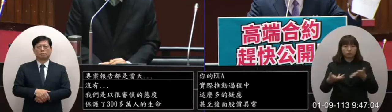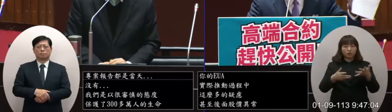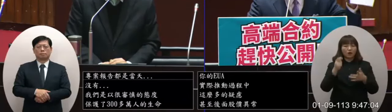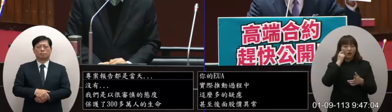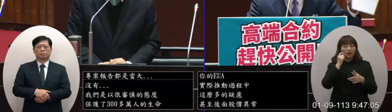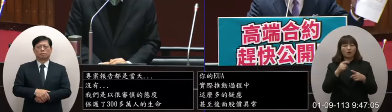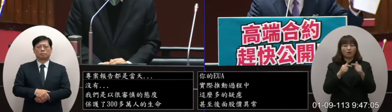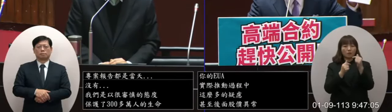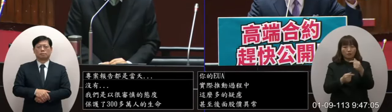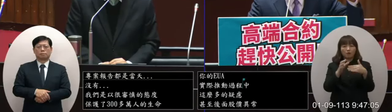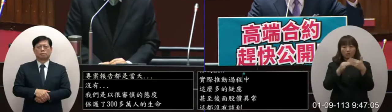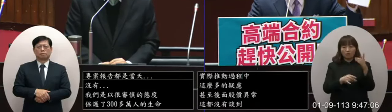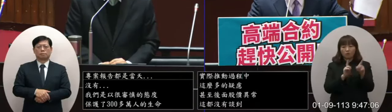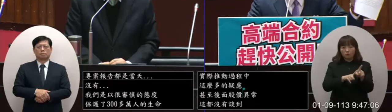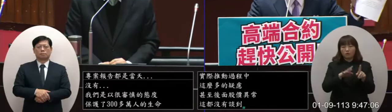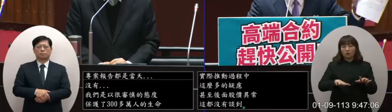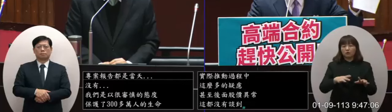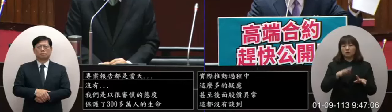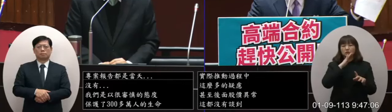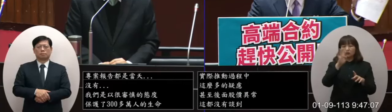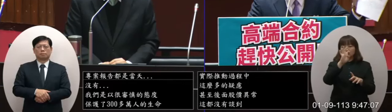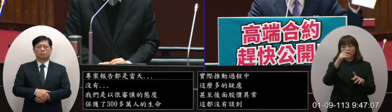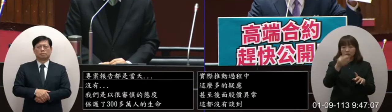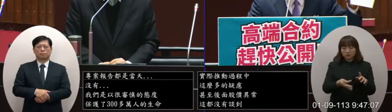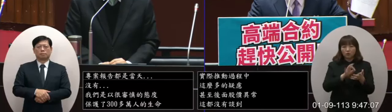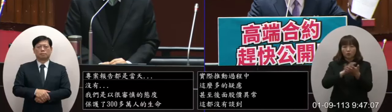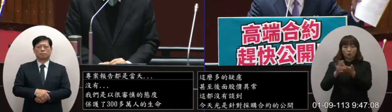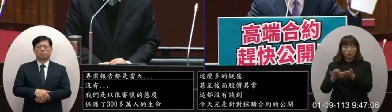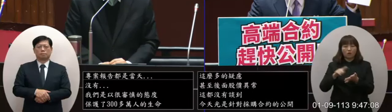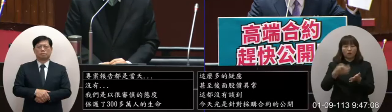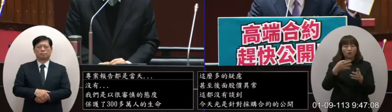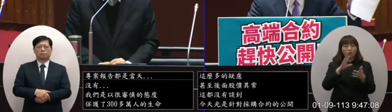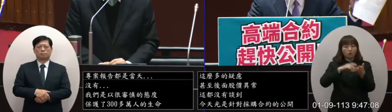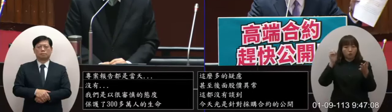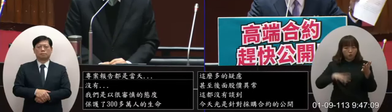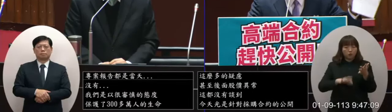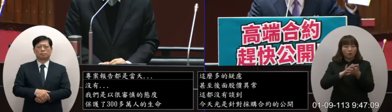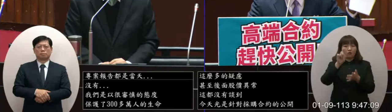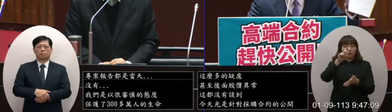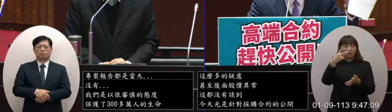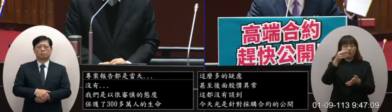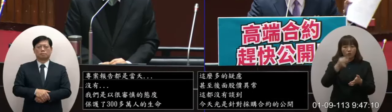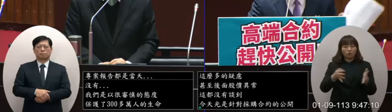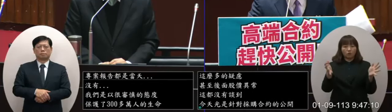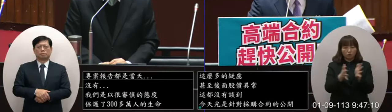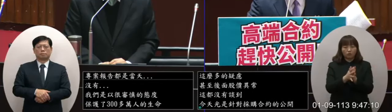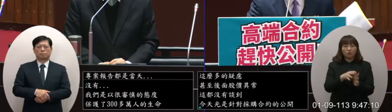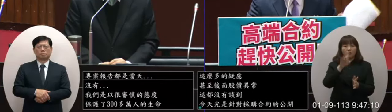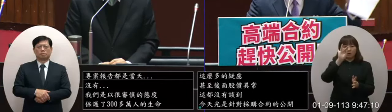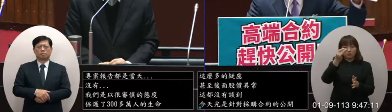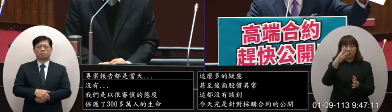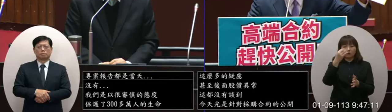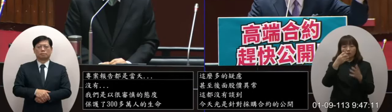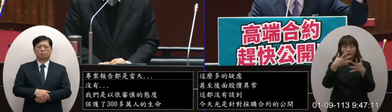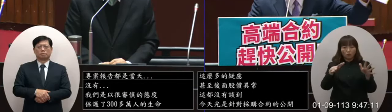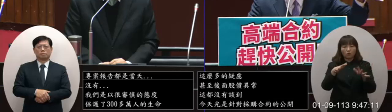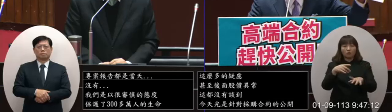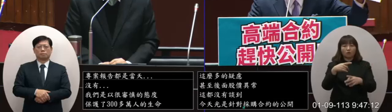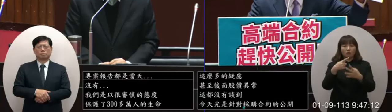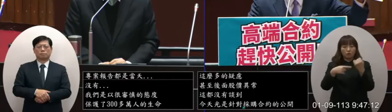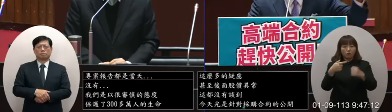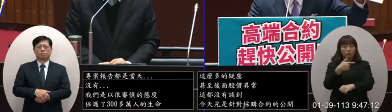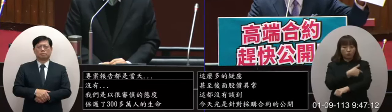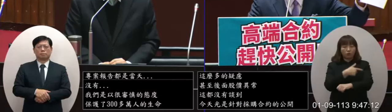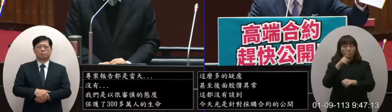辦法來完成整個四十億的公堂銷毀了十二億總共一百多萬劑的疫苗你今天給我